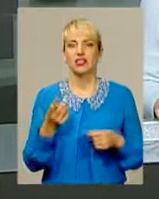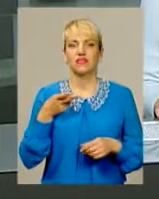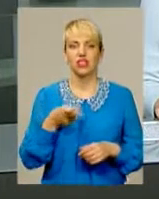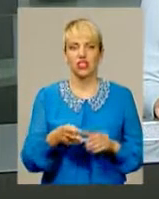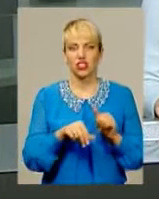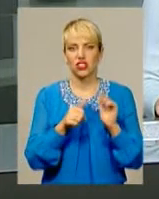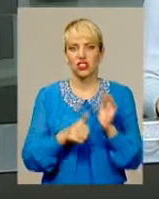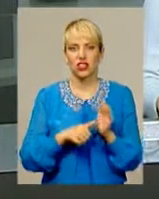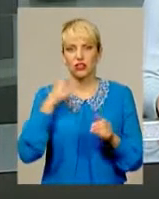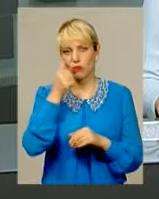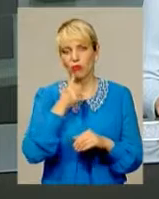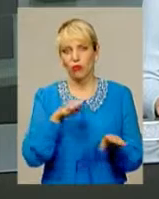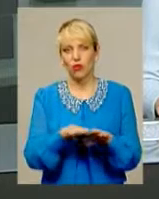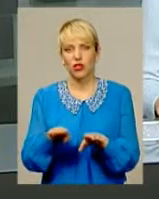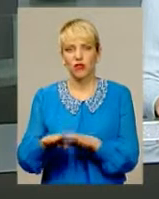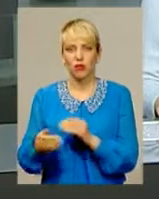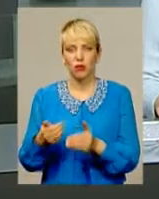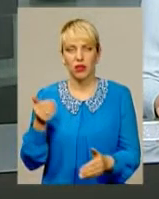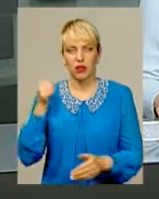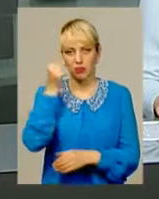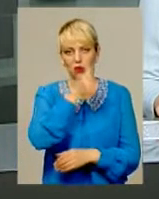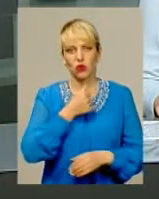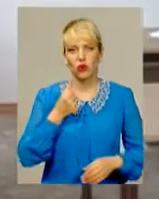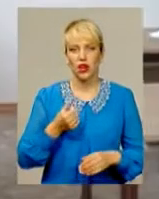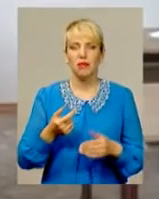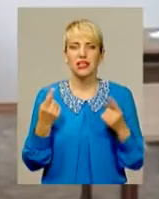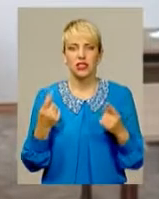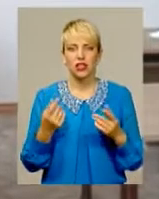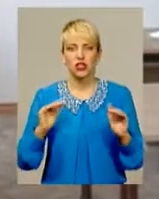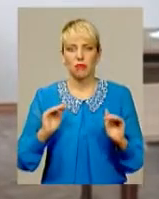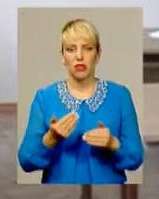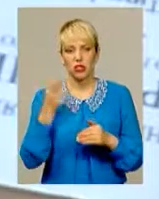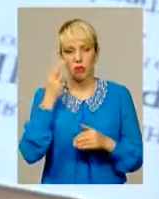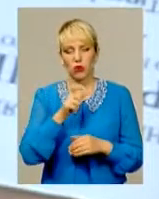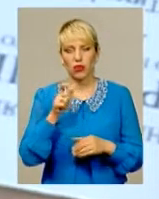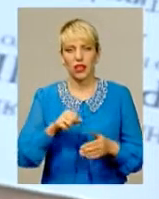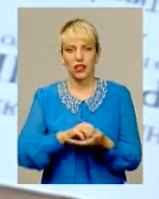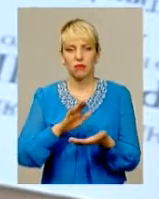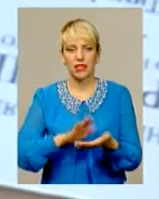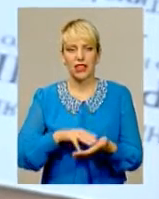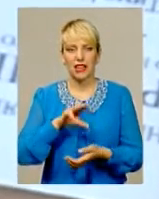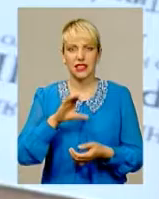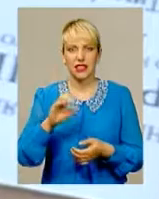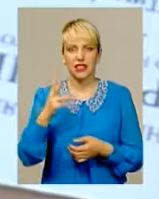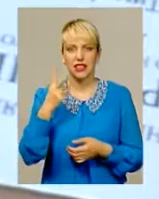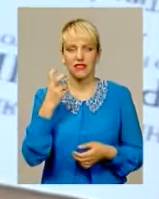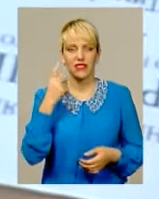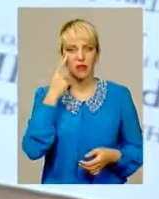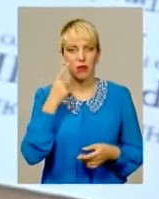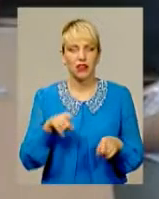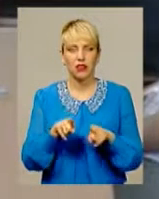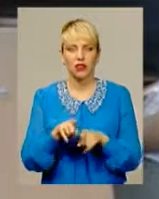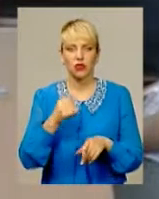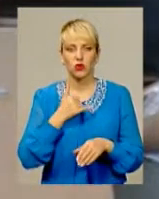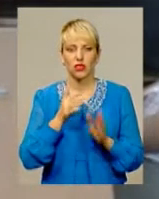2016-му порівняно із попередніми роками, значно менше подолян написали тестування на 200 балів. Таких в